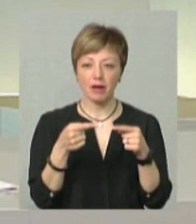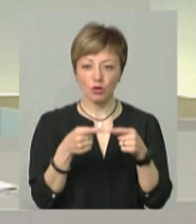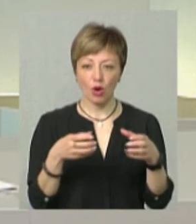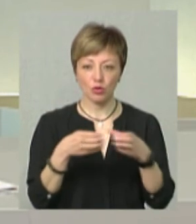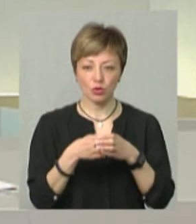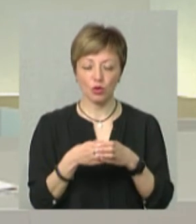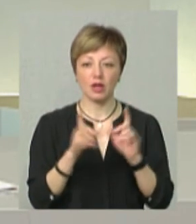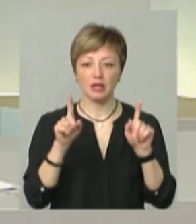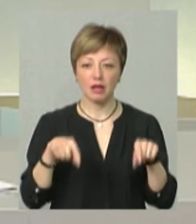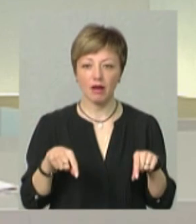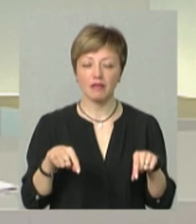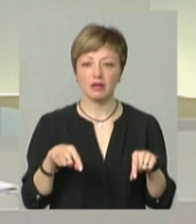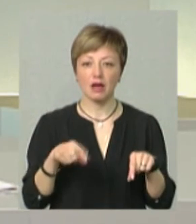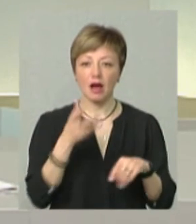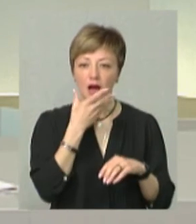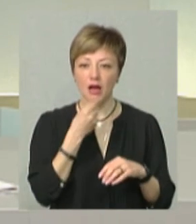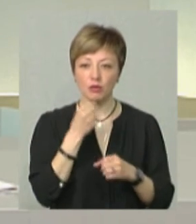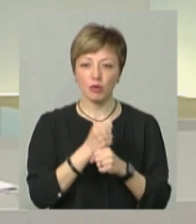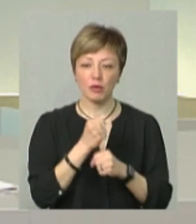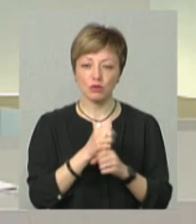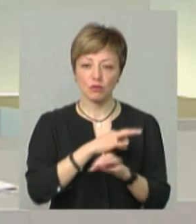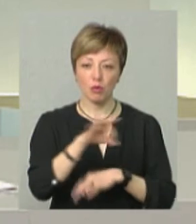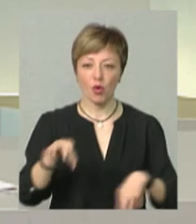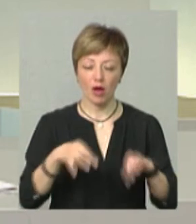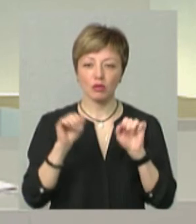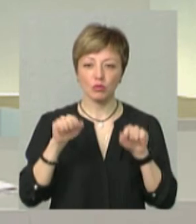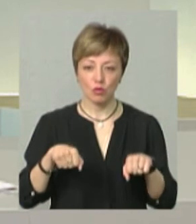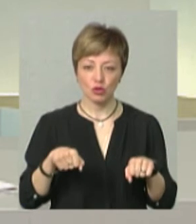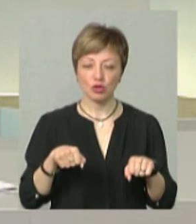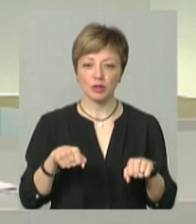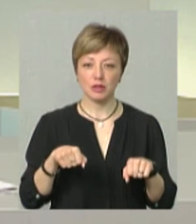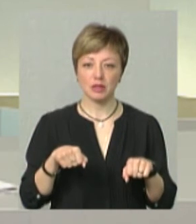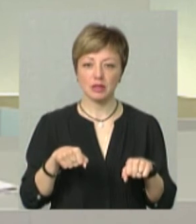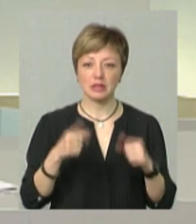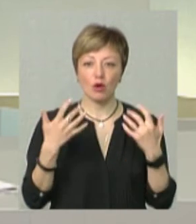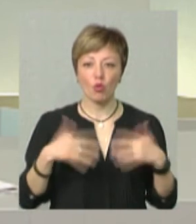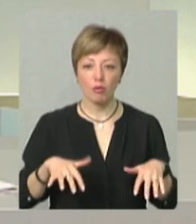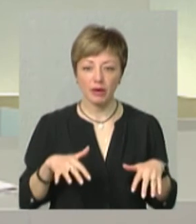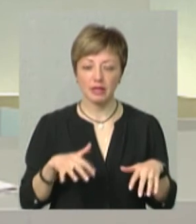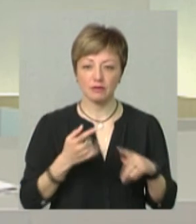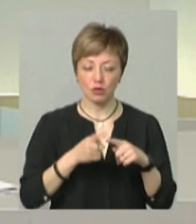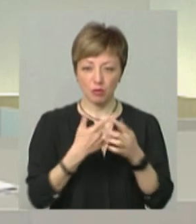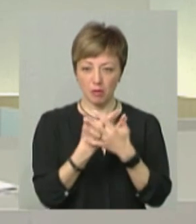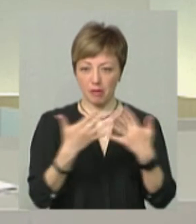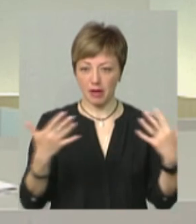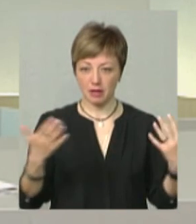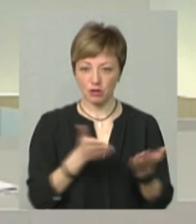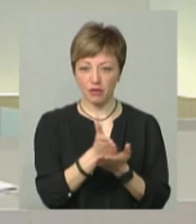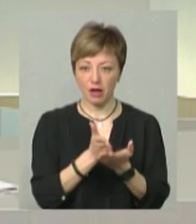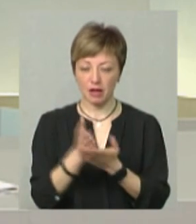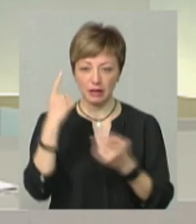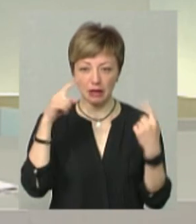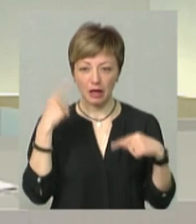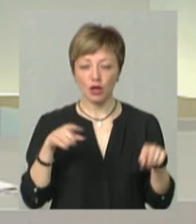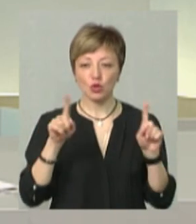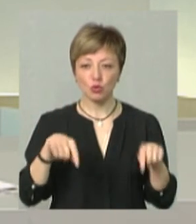аудиторію, то навіть гарно пропрацьований проєкт, він може загубитися в тому безлічі варіантів ідей.